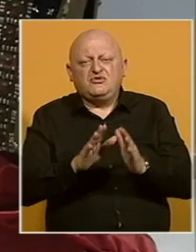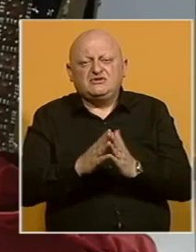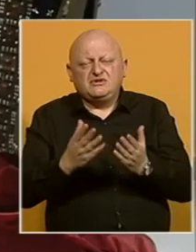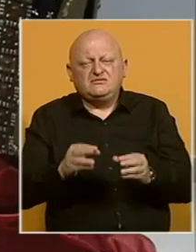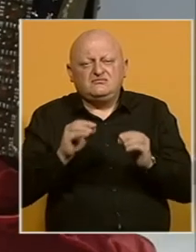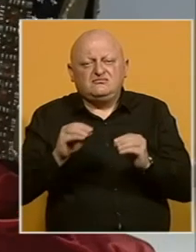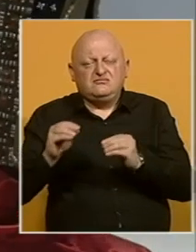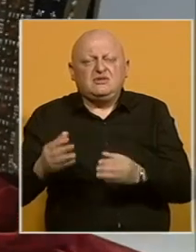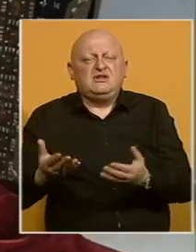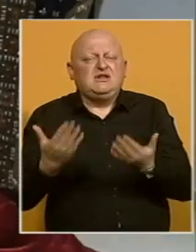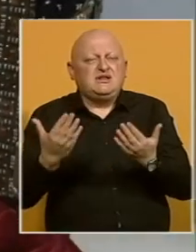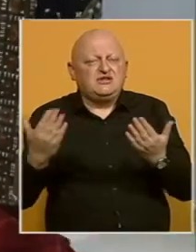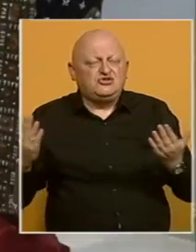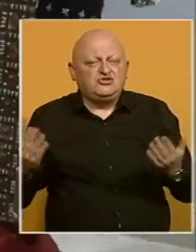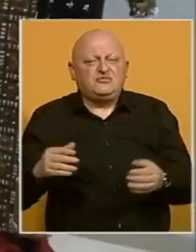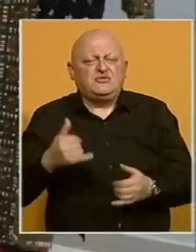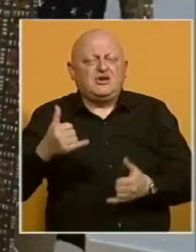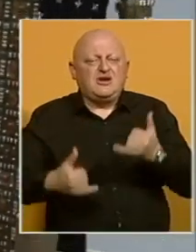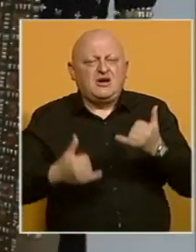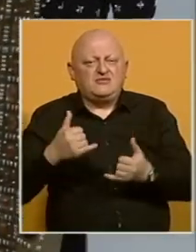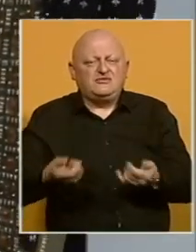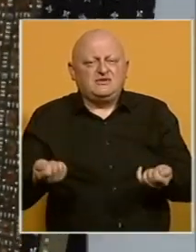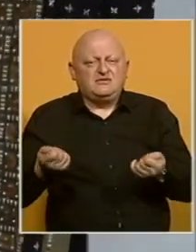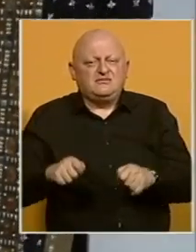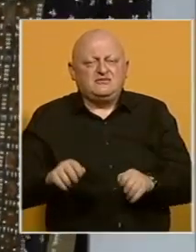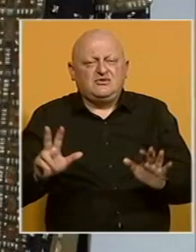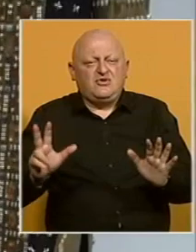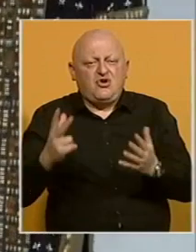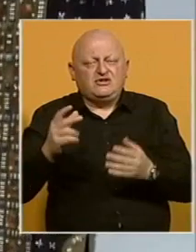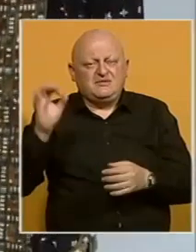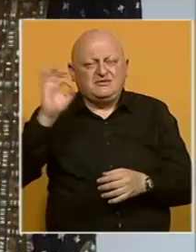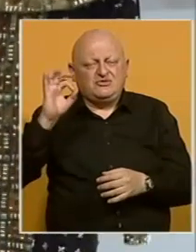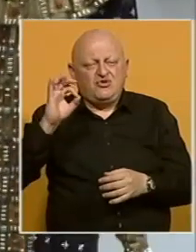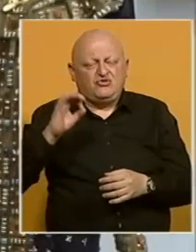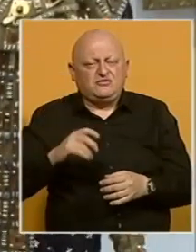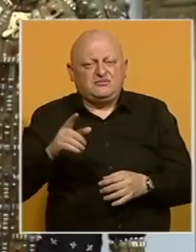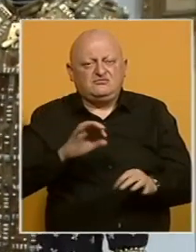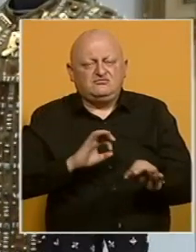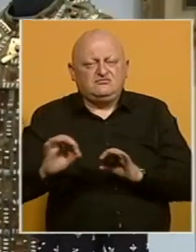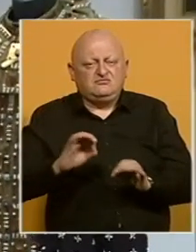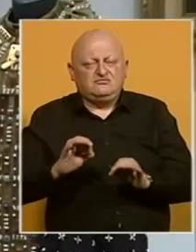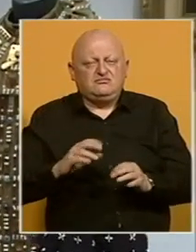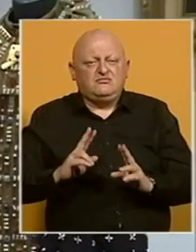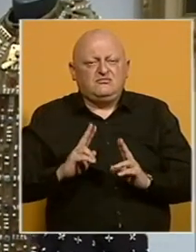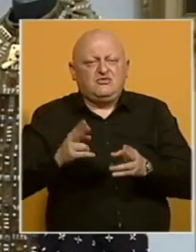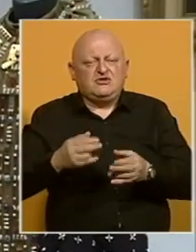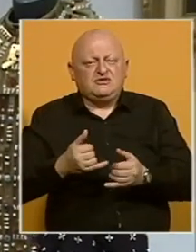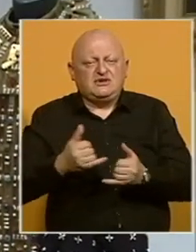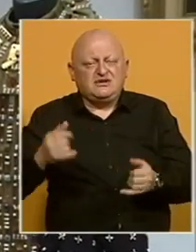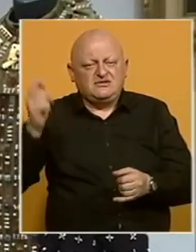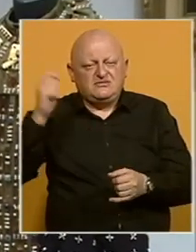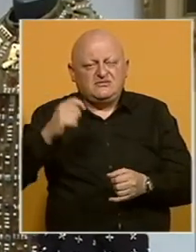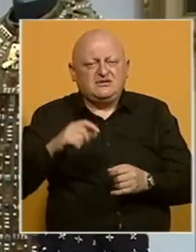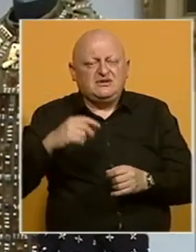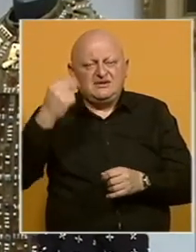predavanja i izložbe, a manifestacija će biti zatvorena 18. oktobra. Organizator je Mostarski gradski odbor